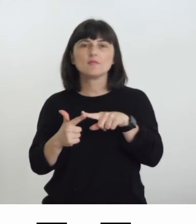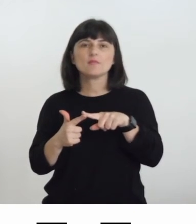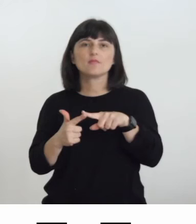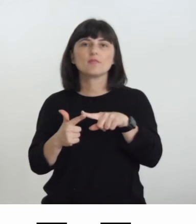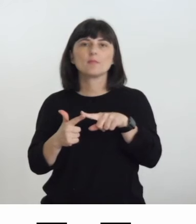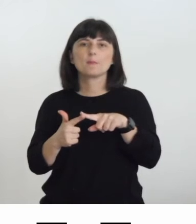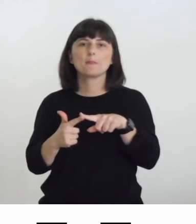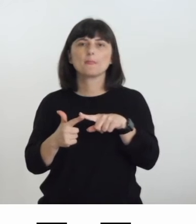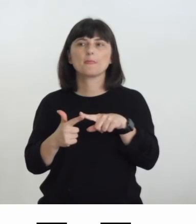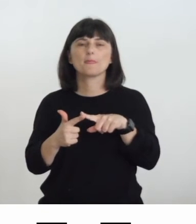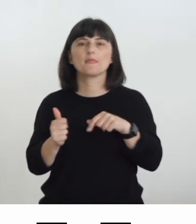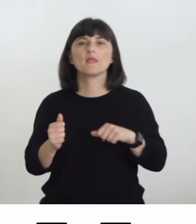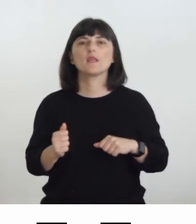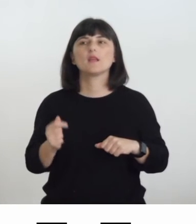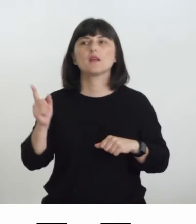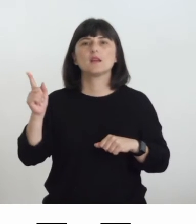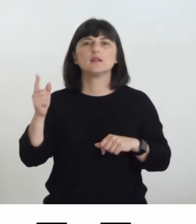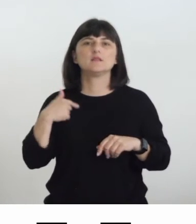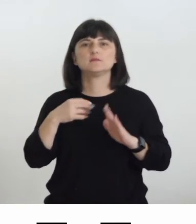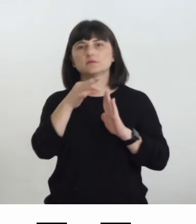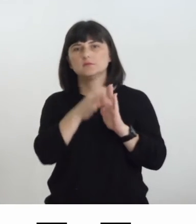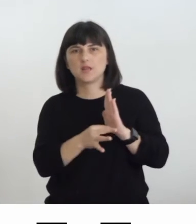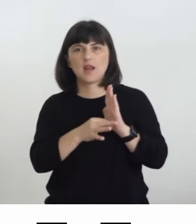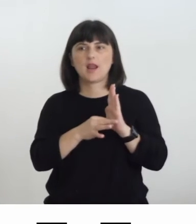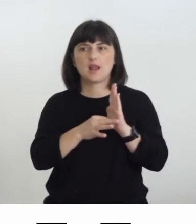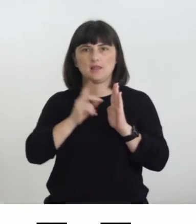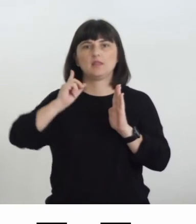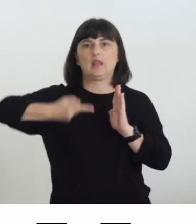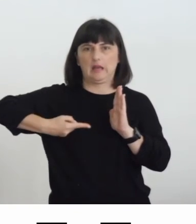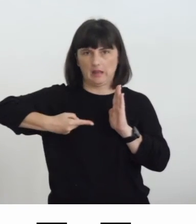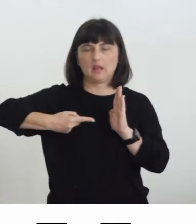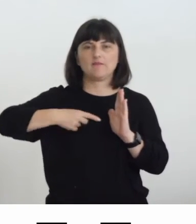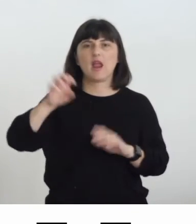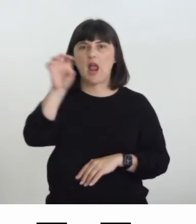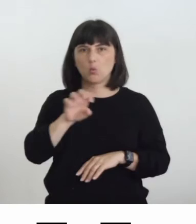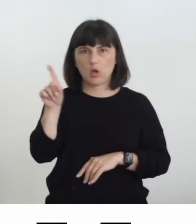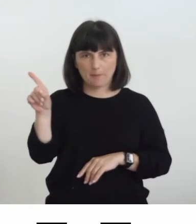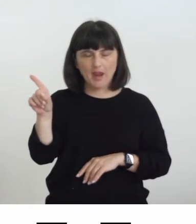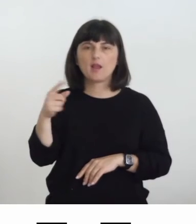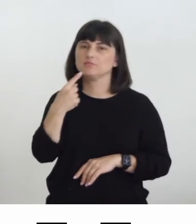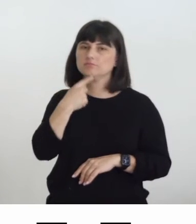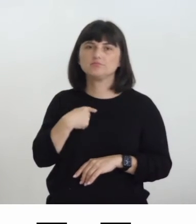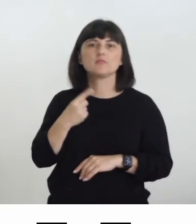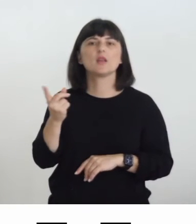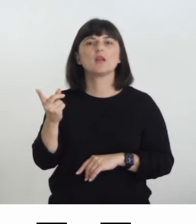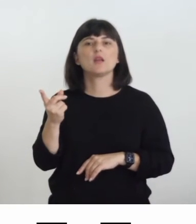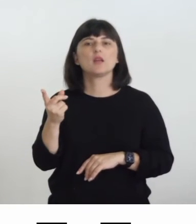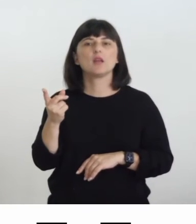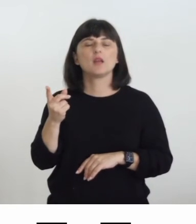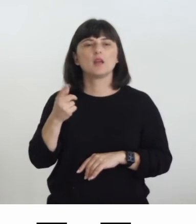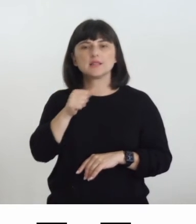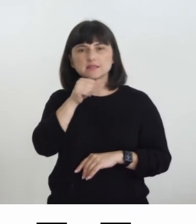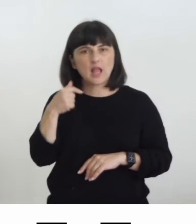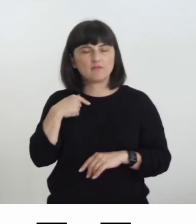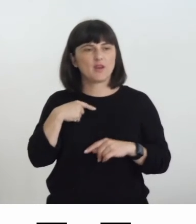dice la direttiva europea è importante lavorare su più registri sensoriali e in